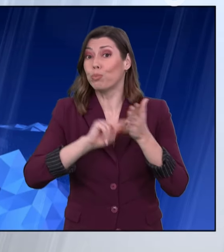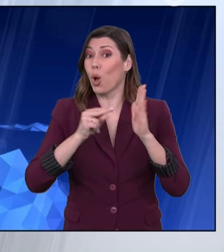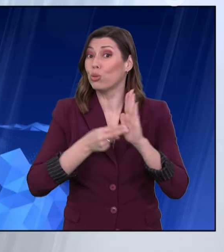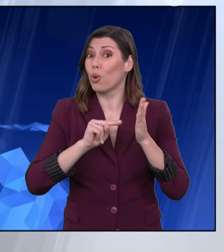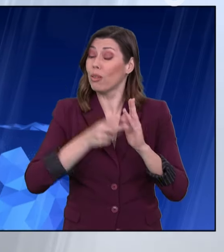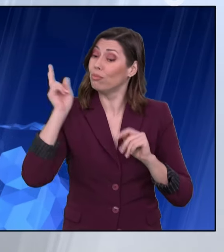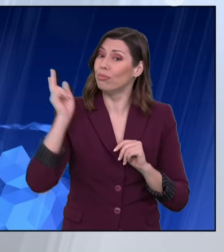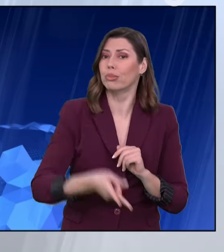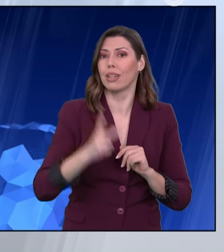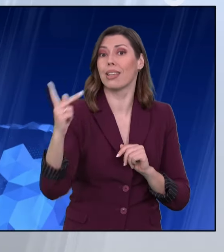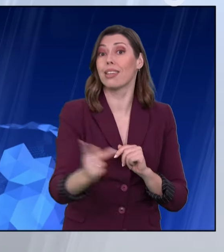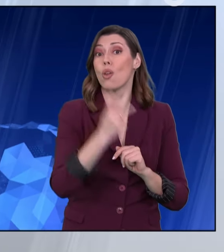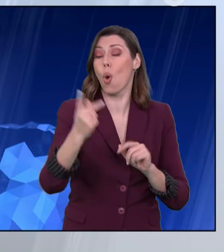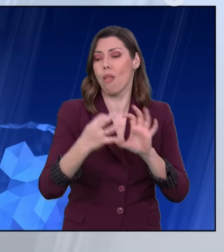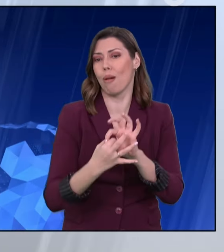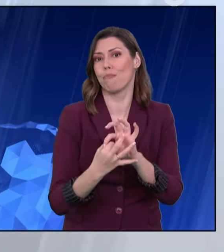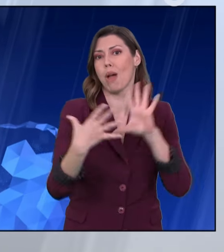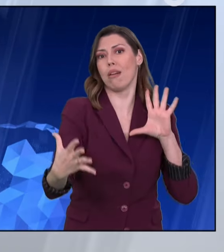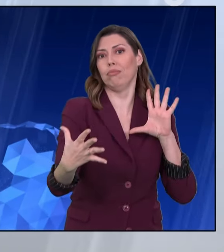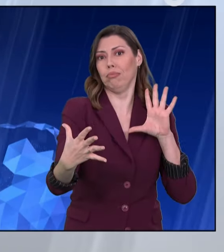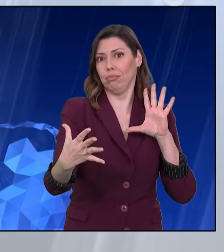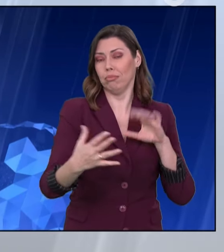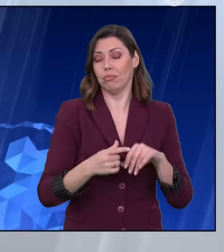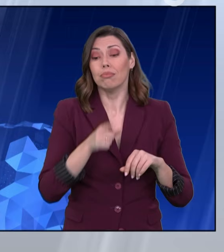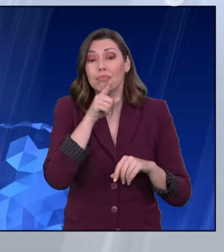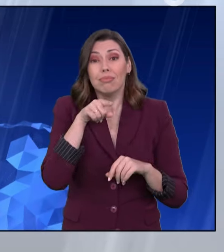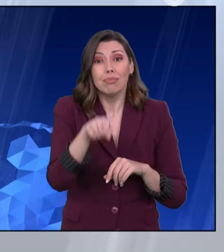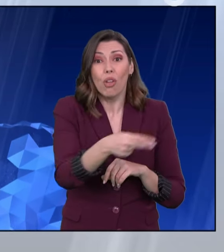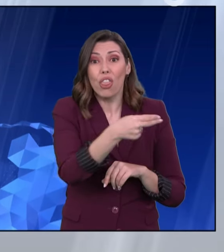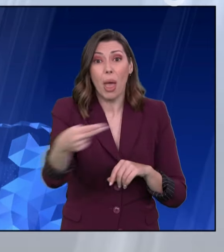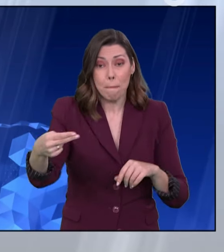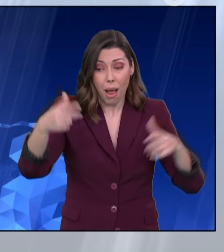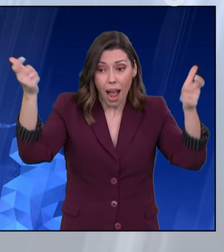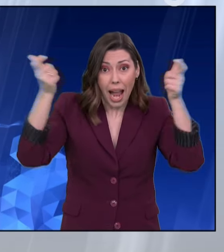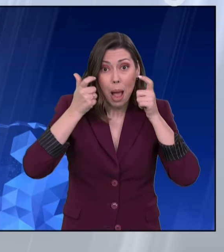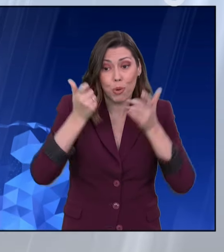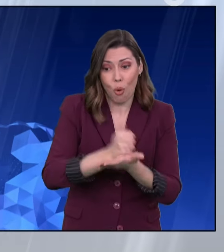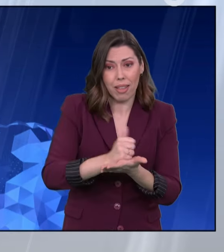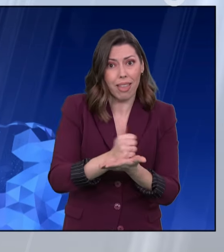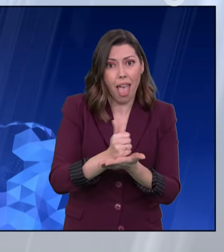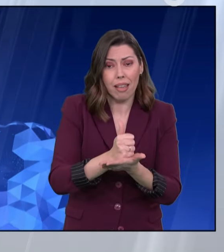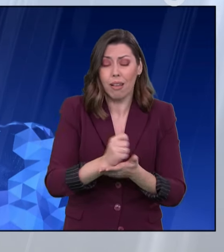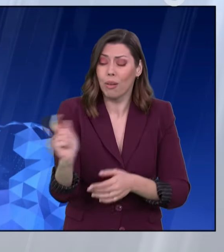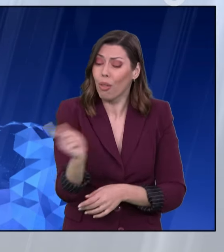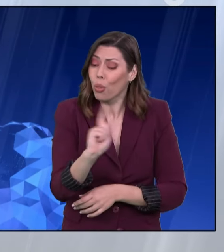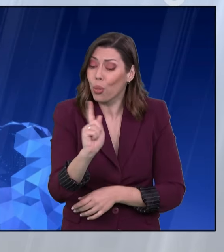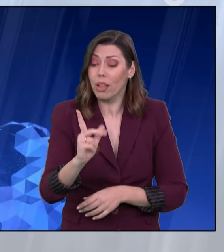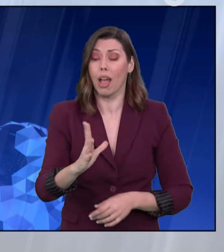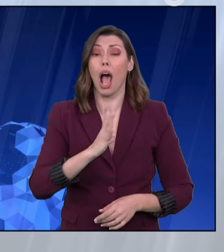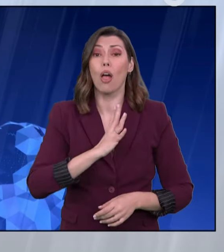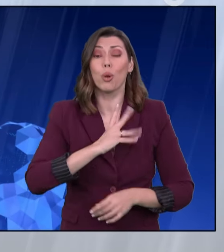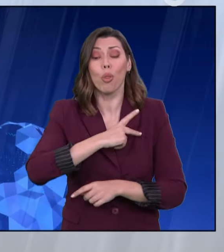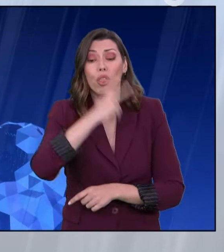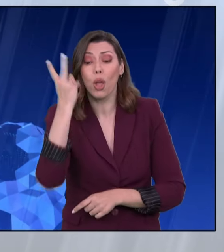και από την κοινωνία. Ο γάμος των ομόφυλων ζευγαριών που συζητάμε σήμερα δεν αποτελεί ανθρώπινο